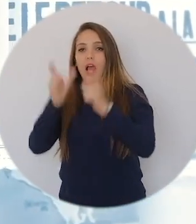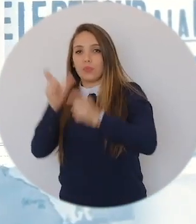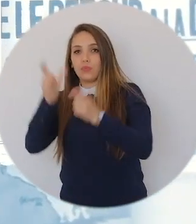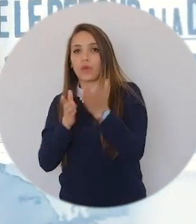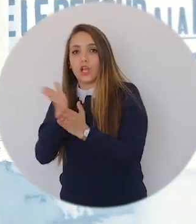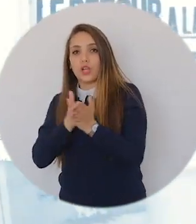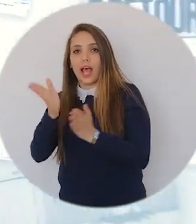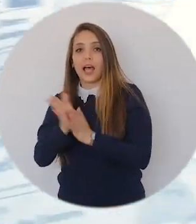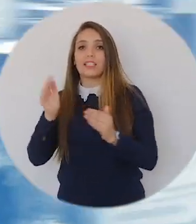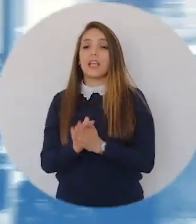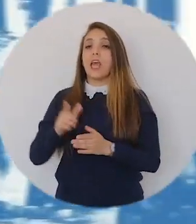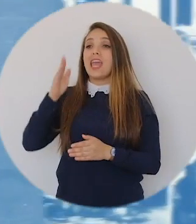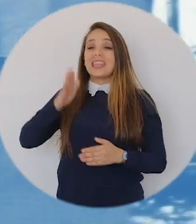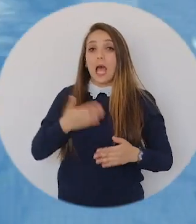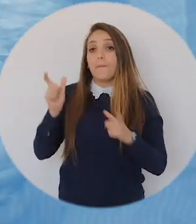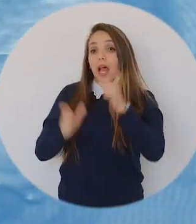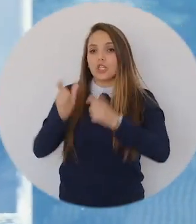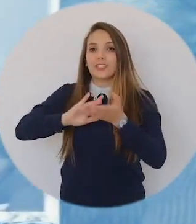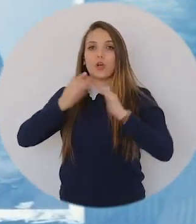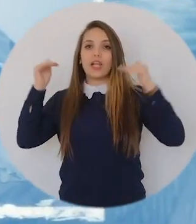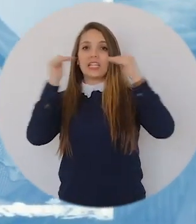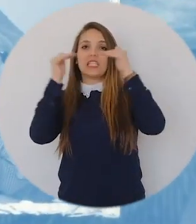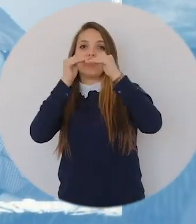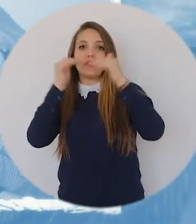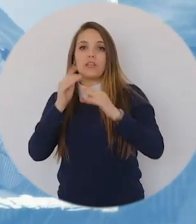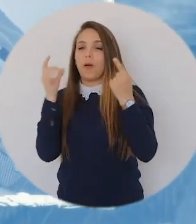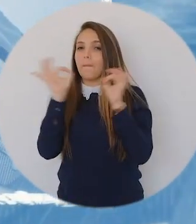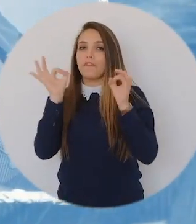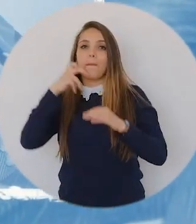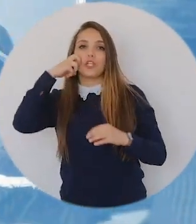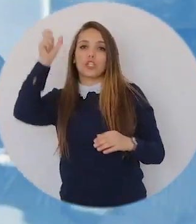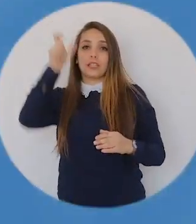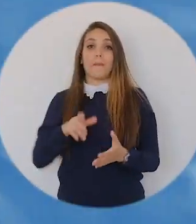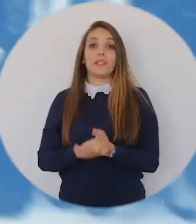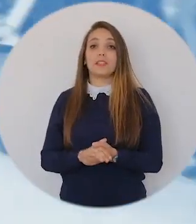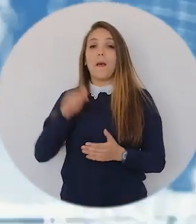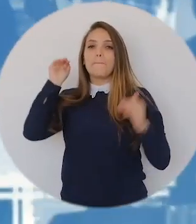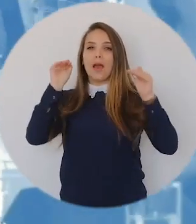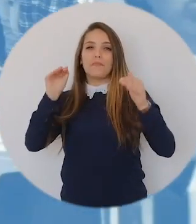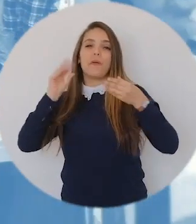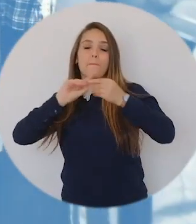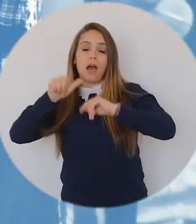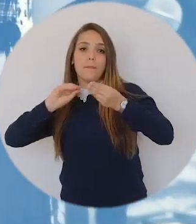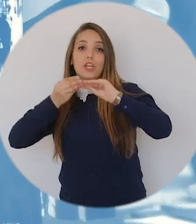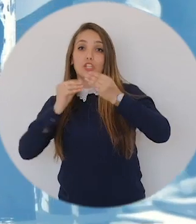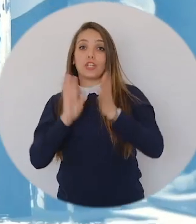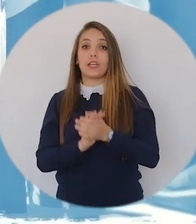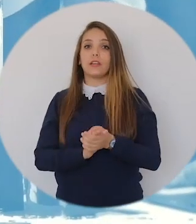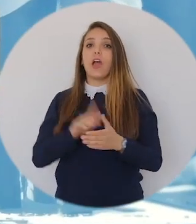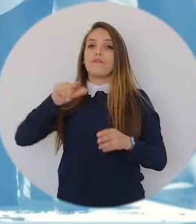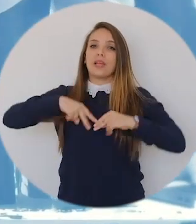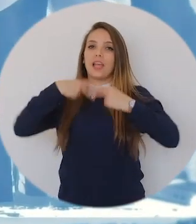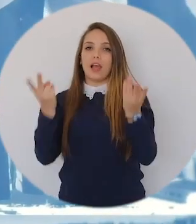الحريات وحقوق الإنسان والمساوات والعدالة وقادت تلعب في دورها الريادي في رصد الانتهاكات في كامل تراب الجمهورية ورغم كل التضييقات